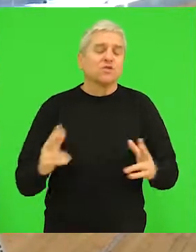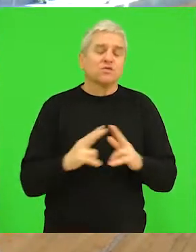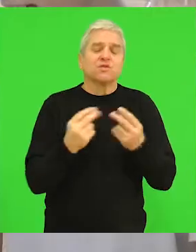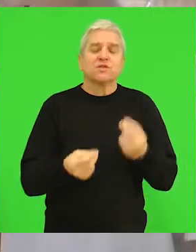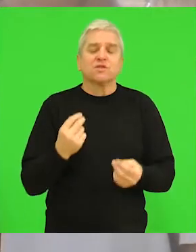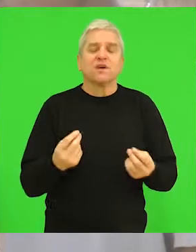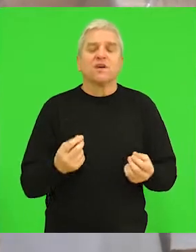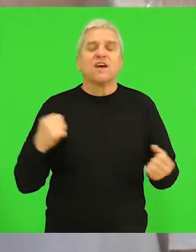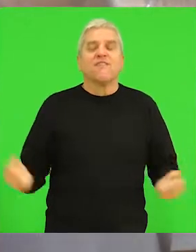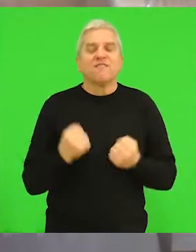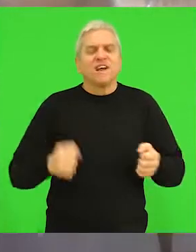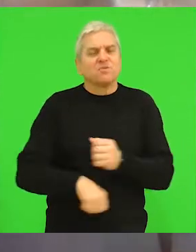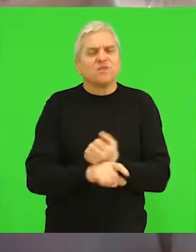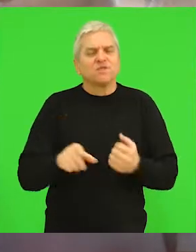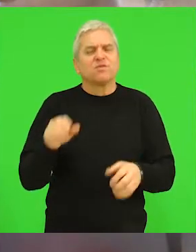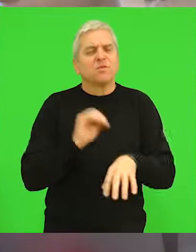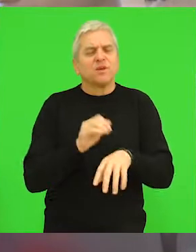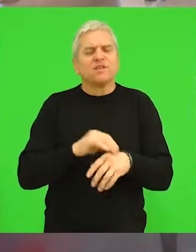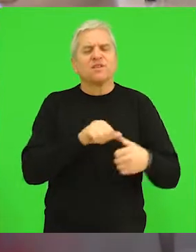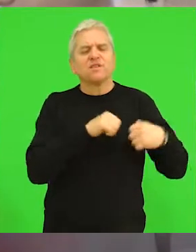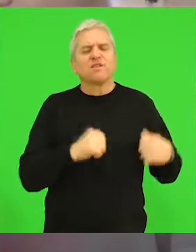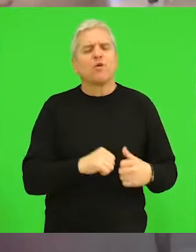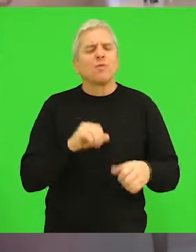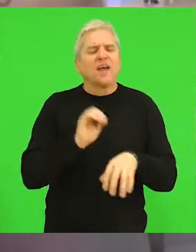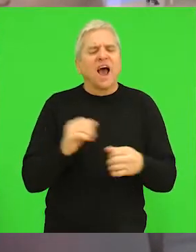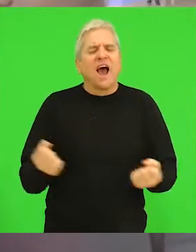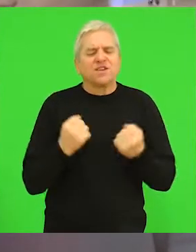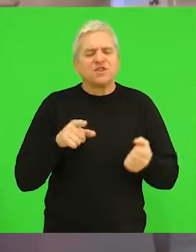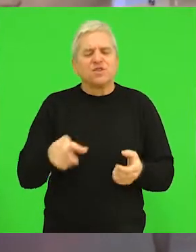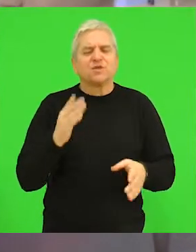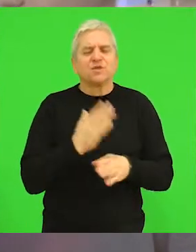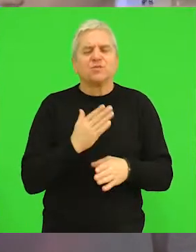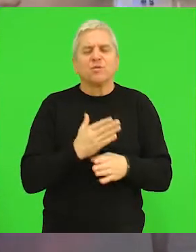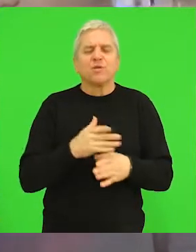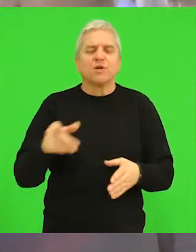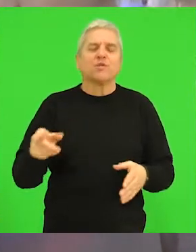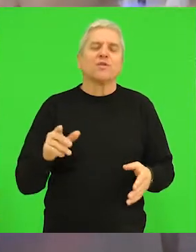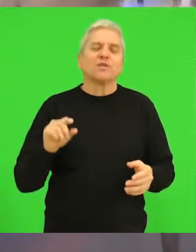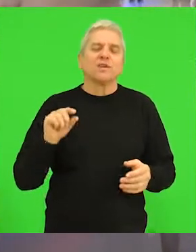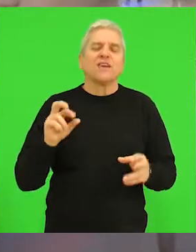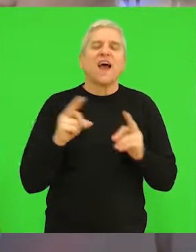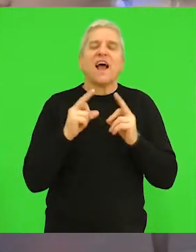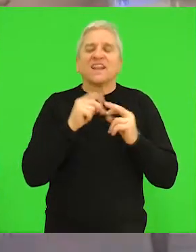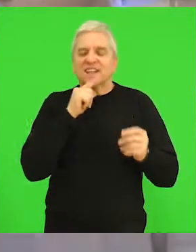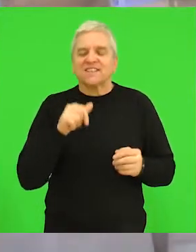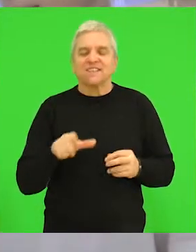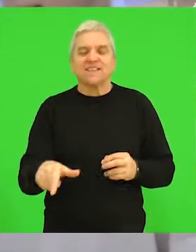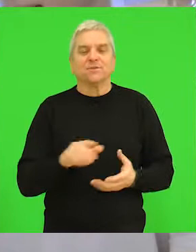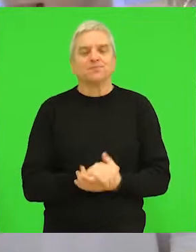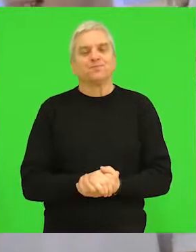da si igramo. Treneram futbal i prijavili smo se za humanitarno svrhe da pomognemo na Sasi.